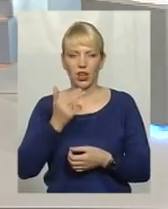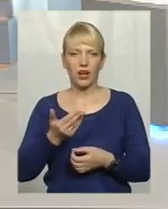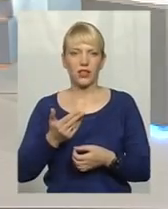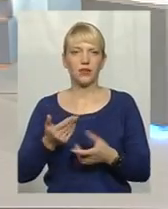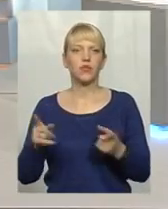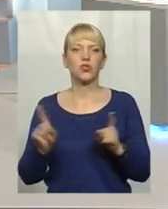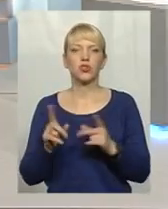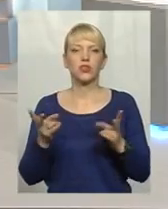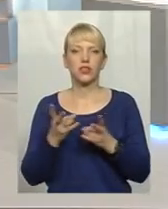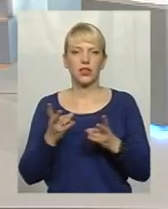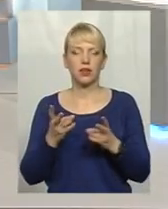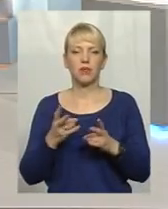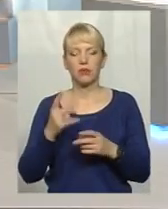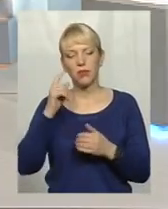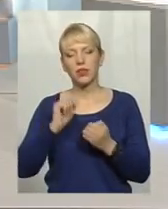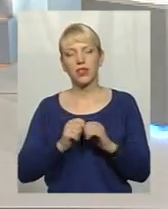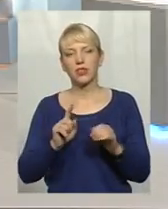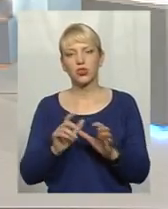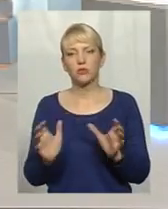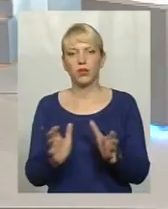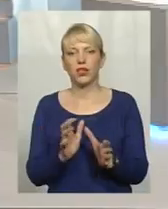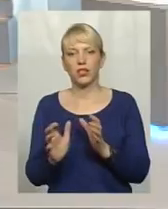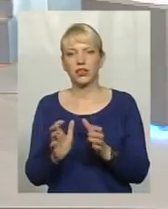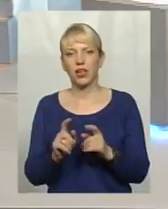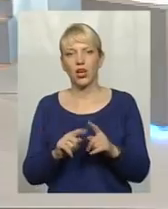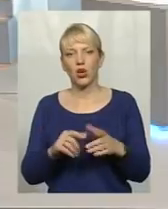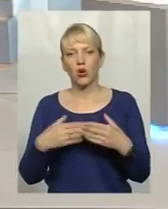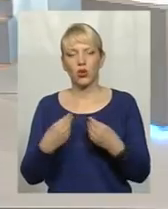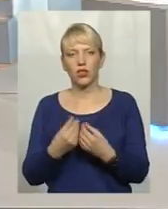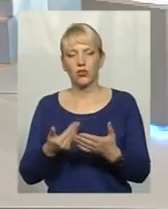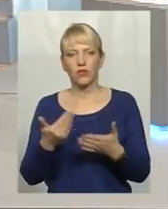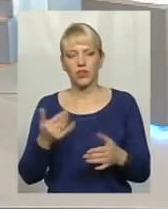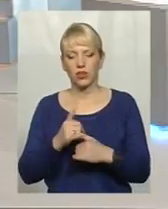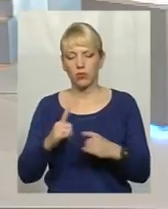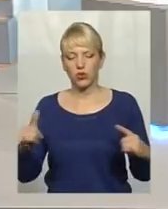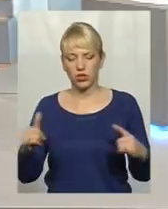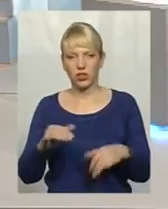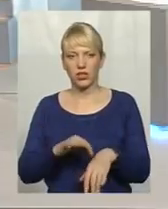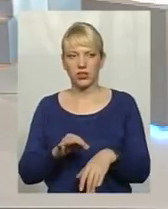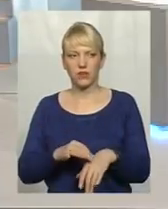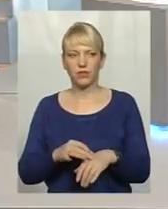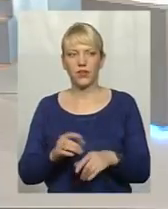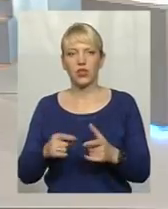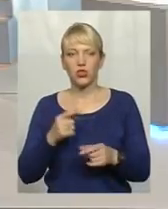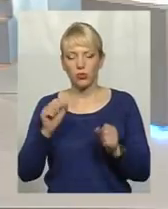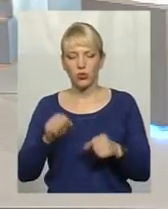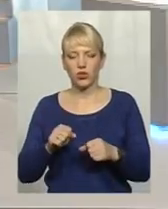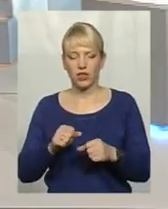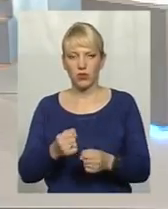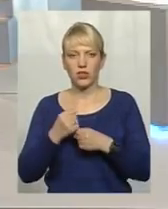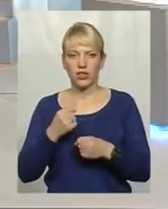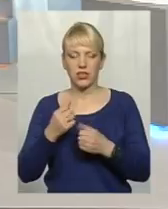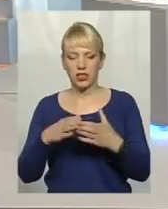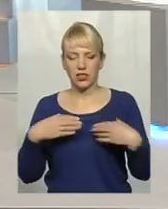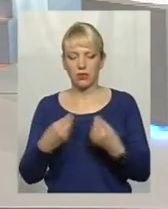Що варто пам'ятати, аби уберегти родину від поширення? Чи можливо і уберегти родину від поширення